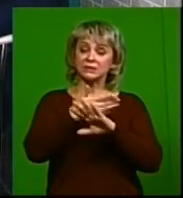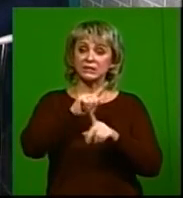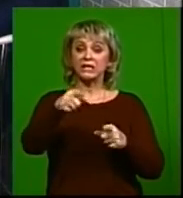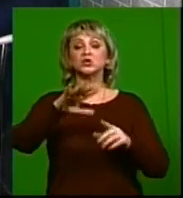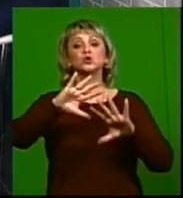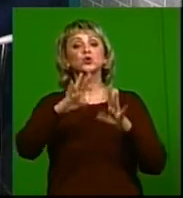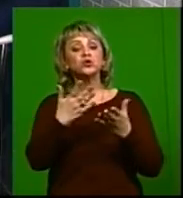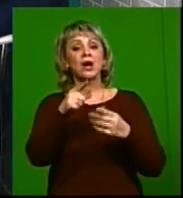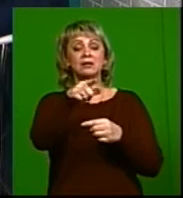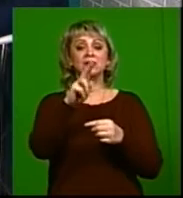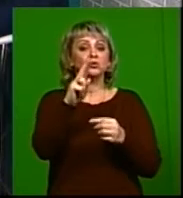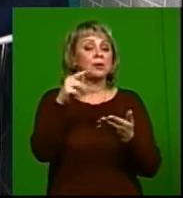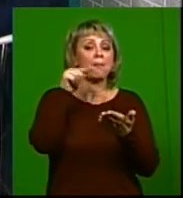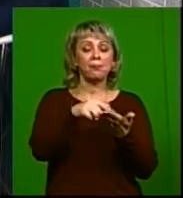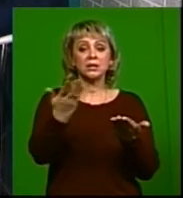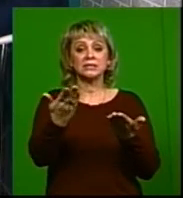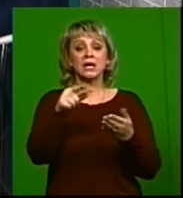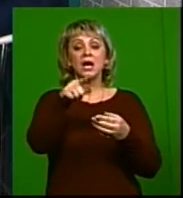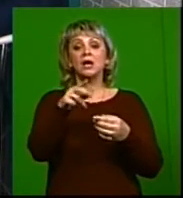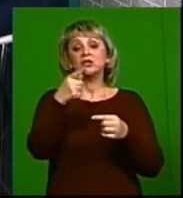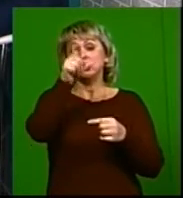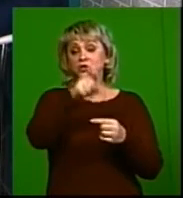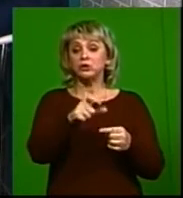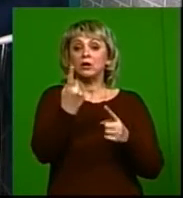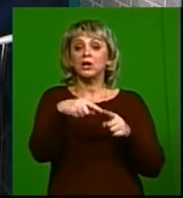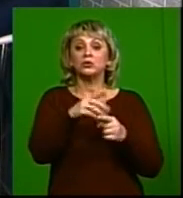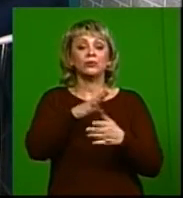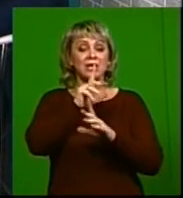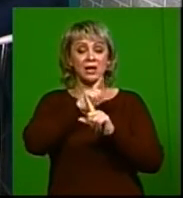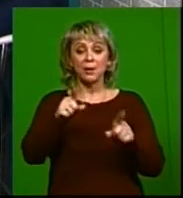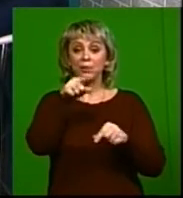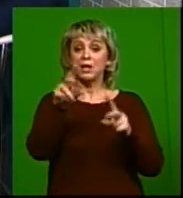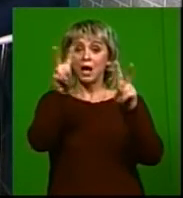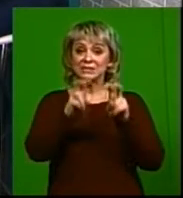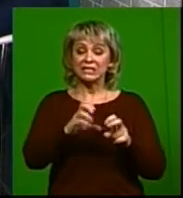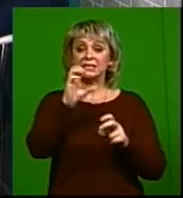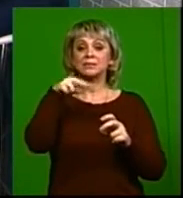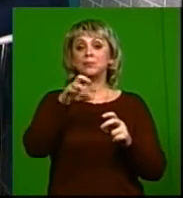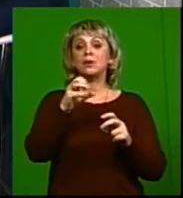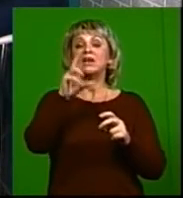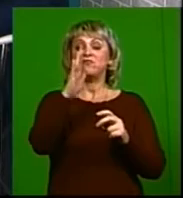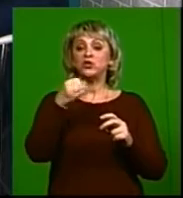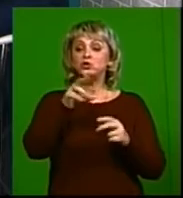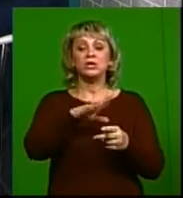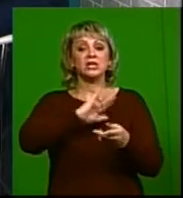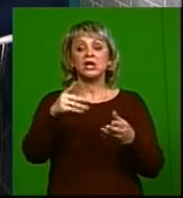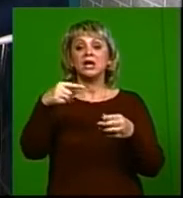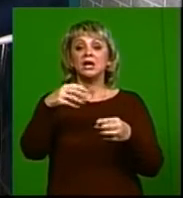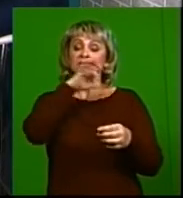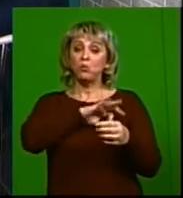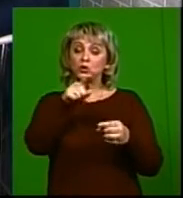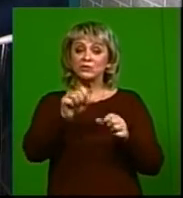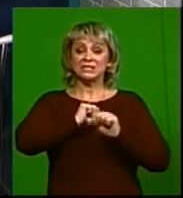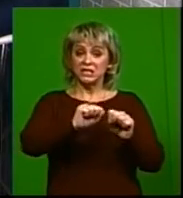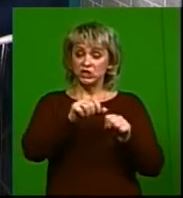случайные половые контакты, половые контакты с партнёром, который не был обследован на ВИЧ, и при этом не используется презерватив, например. Например, да,